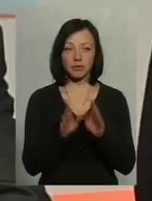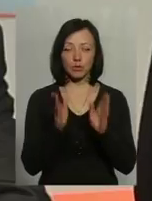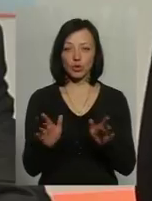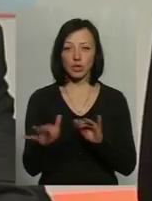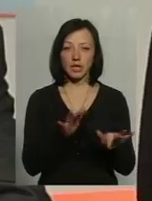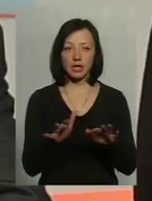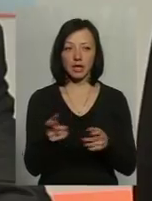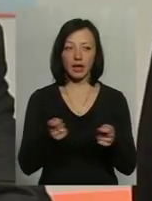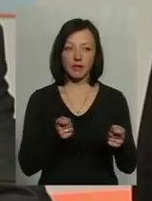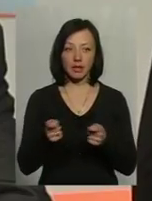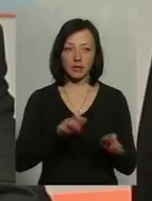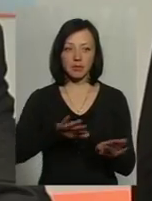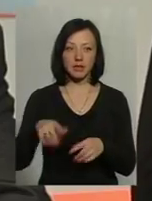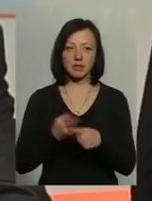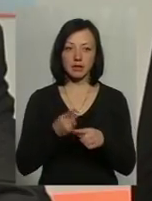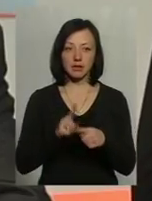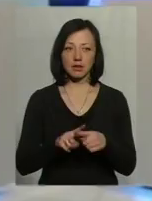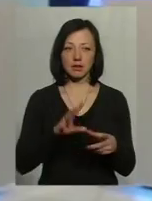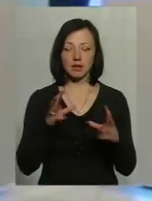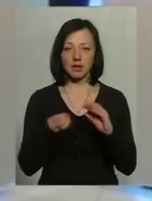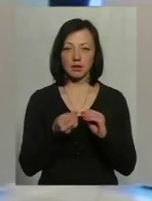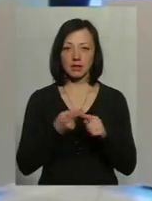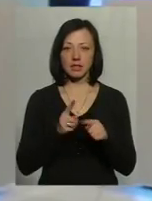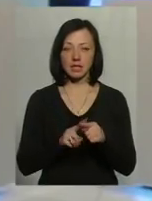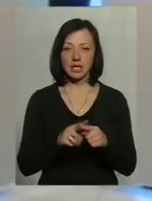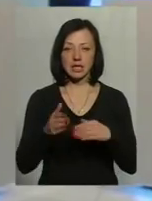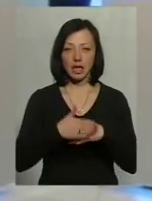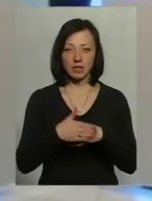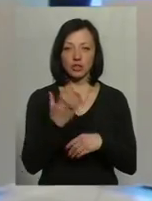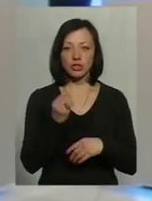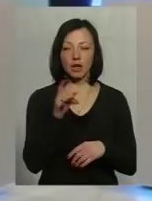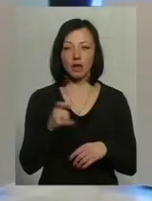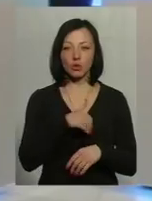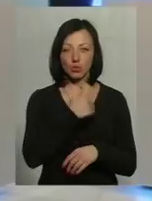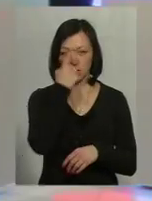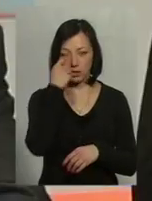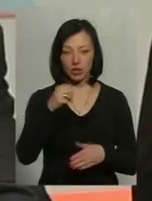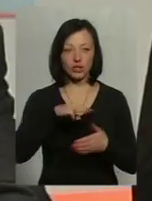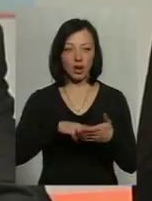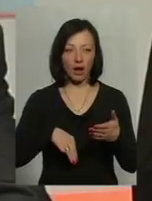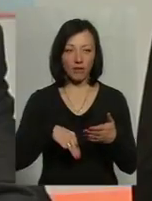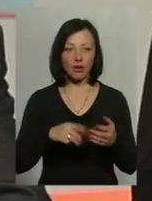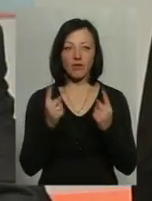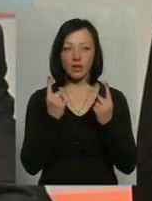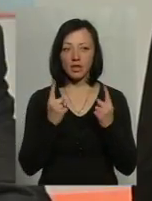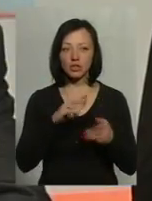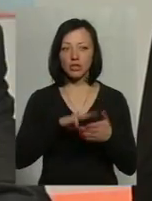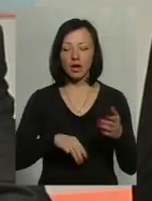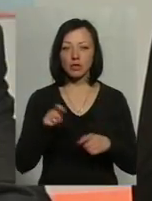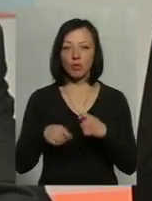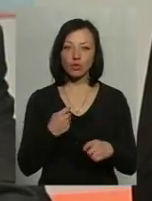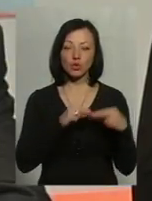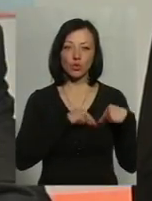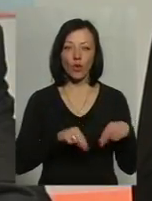діяти роботодавці як наслідок оцих санкцій. І ще раз хочу наголосити, що штрафи, великі штрафи за порушення